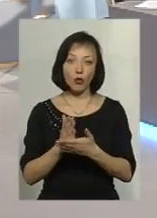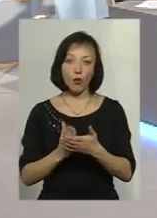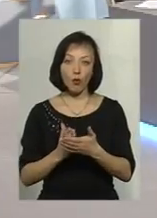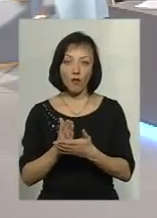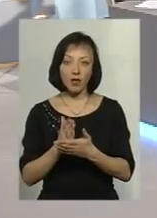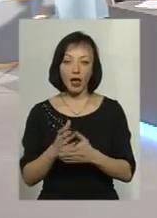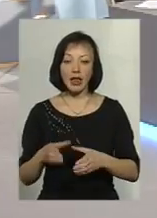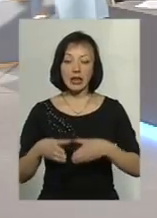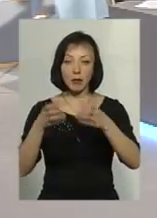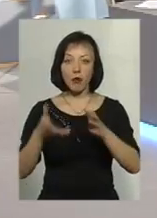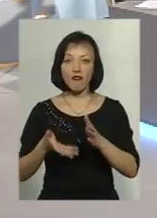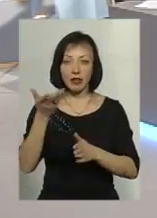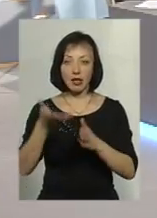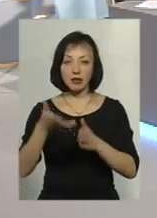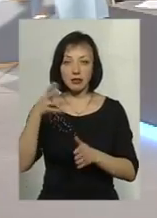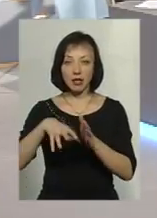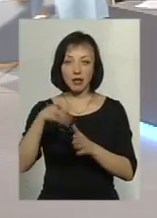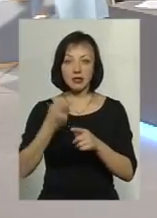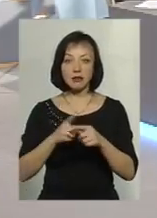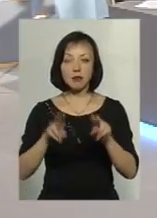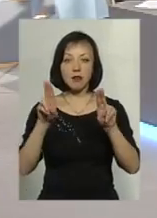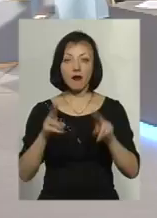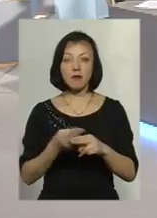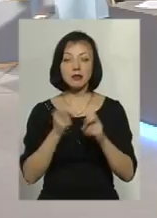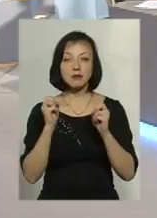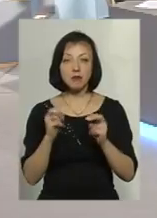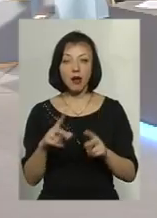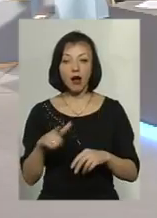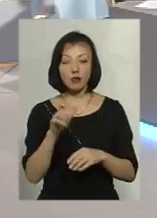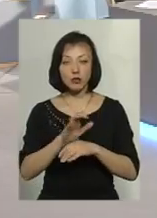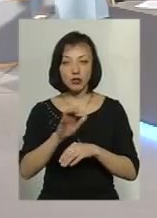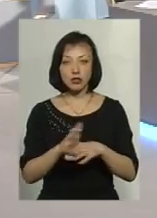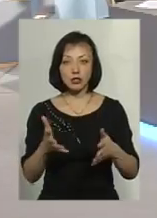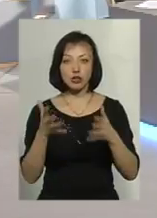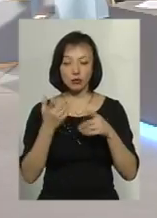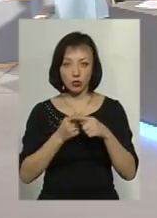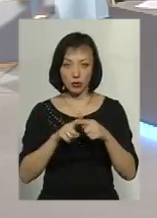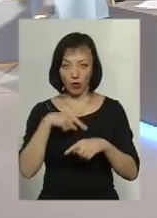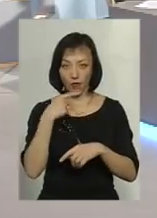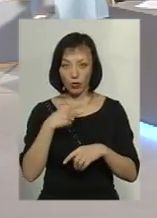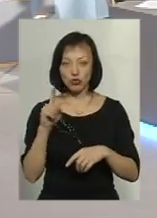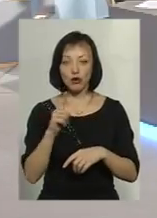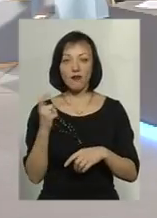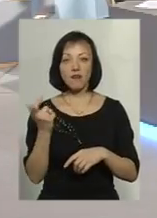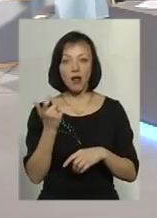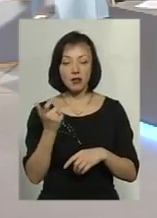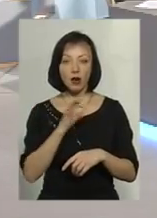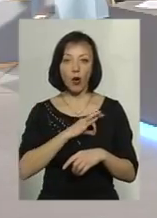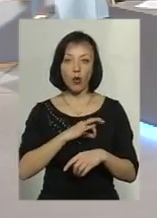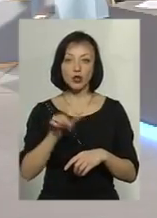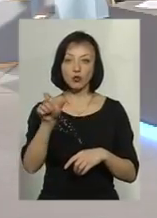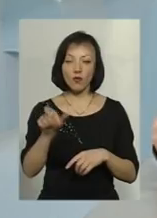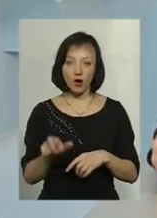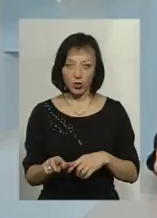димовентиляційних каналів. До речі, це у правилах безпеки систем газопостачання чітко про це говориться, що власник, користувач,